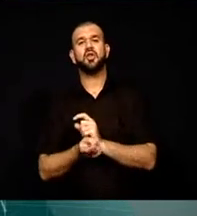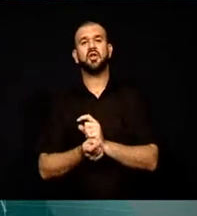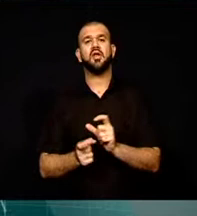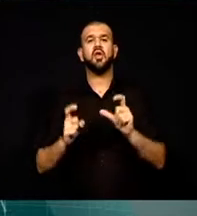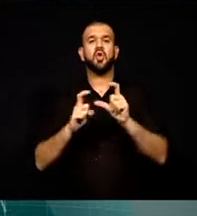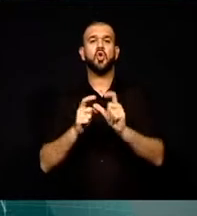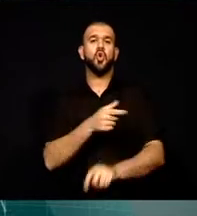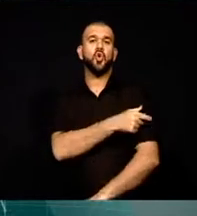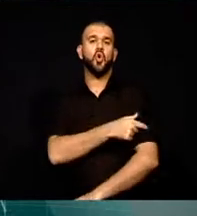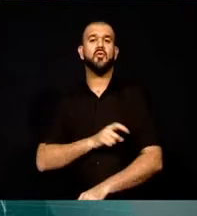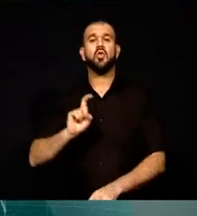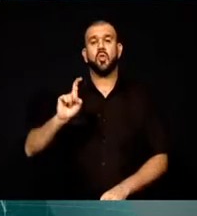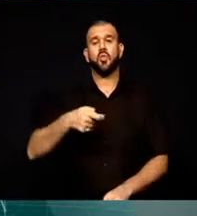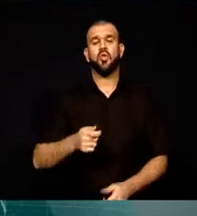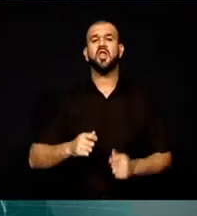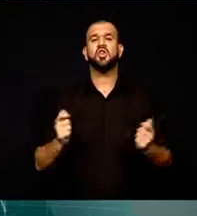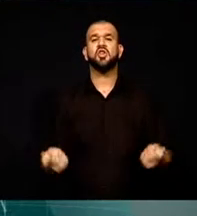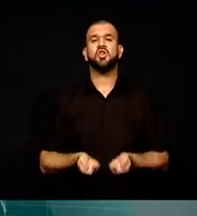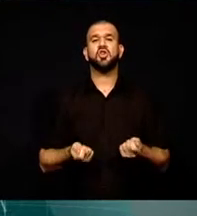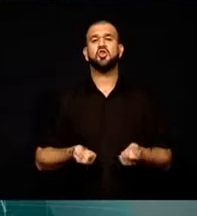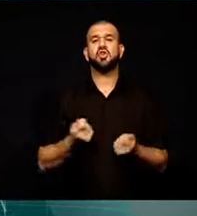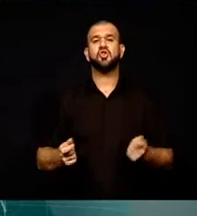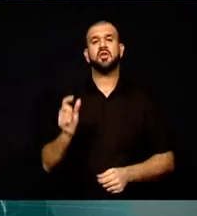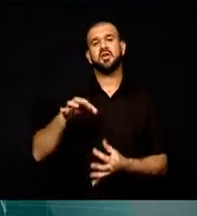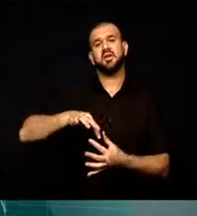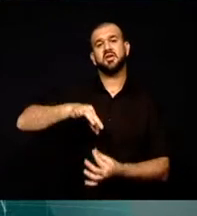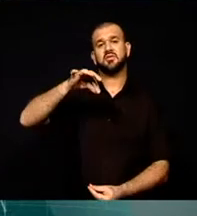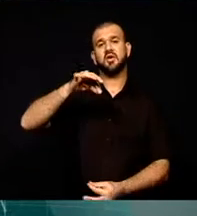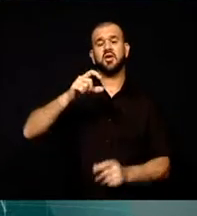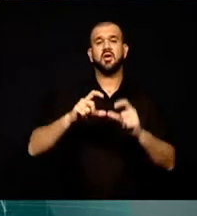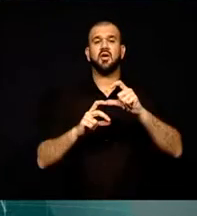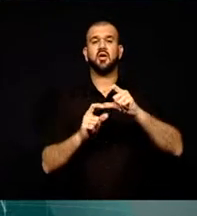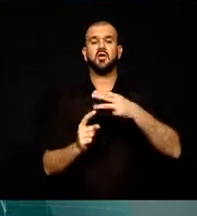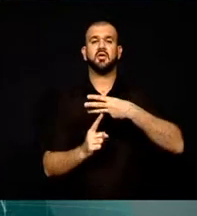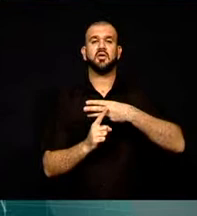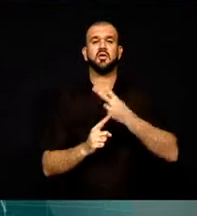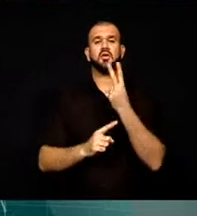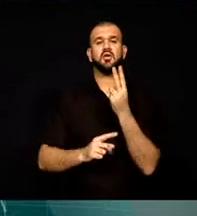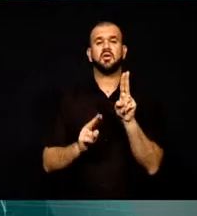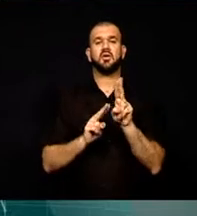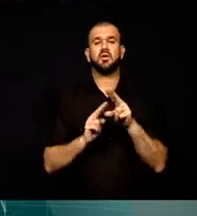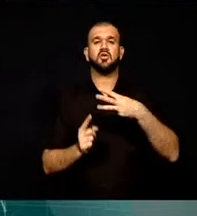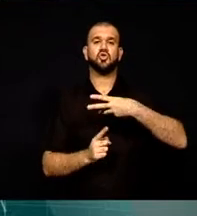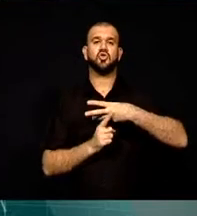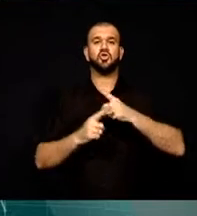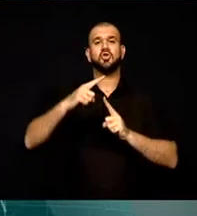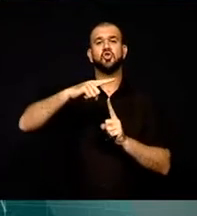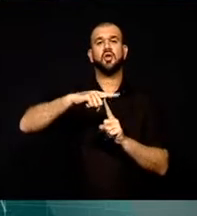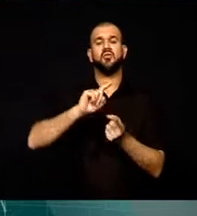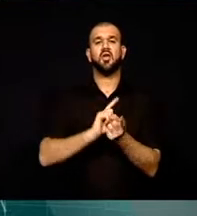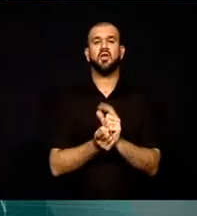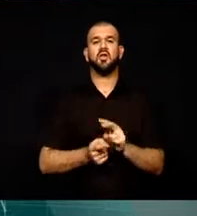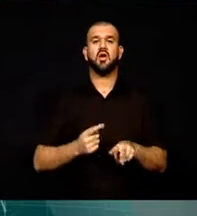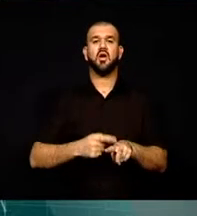çeşitli görevlerde bulunan iş insanı Şevket Abohorlu yaşama gözlerini yumdu.